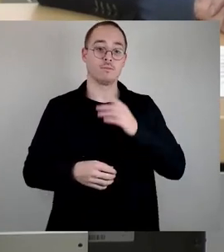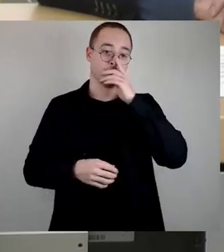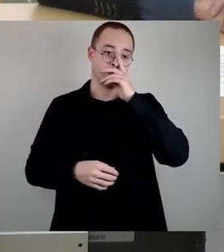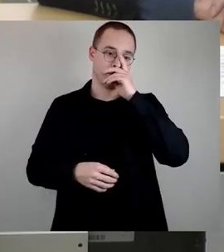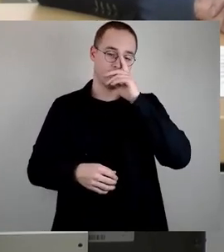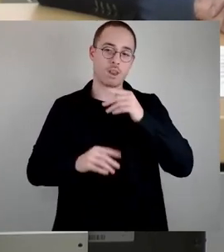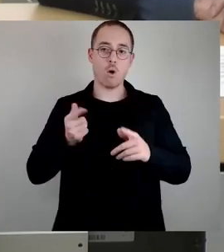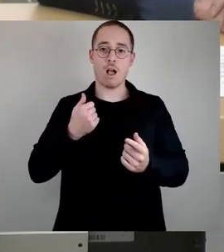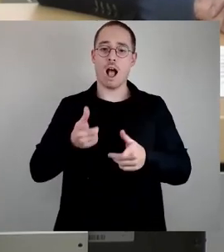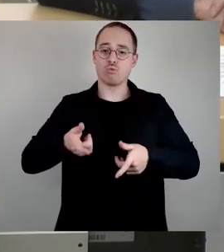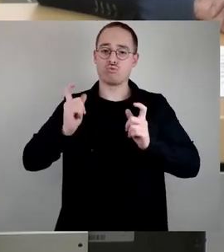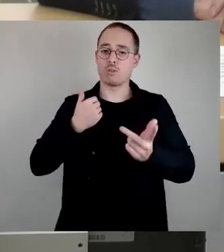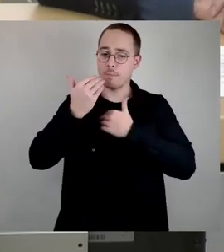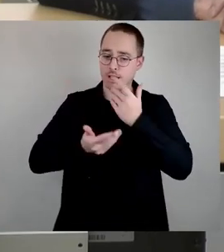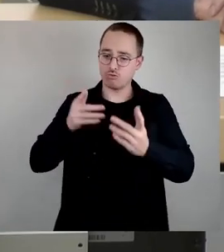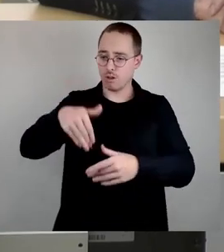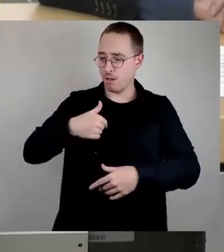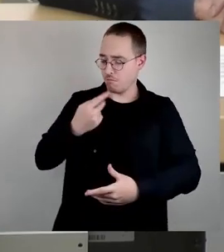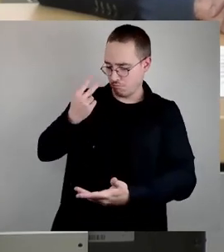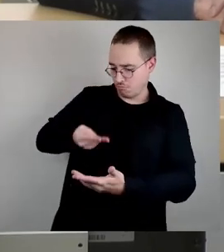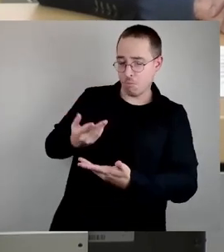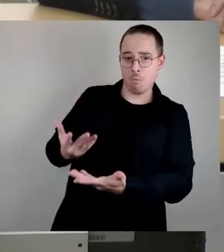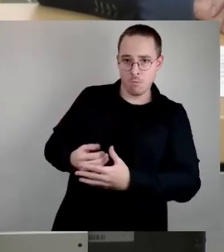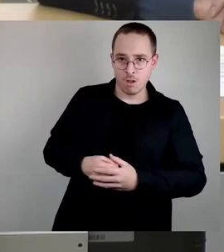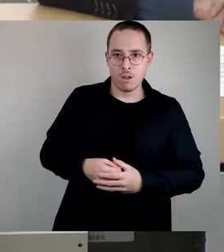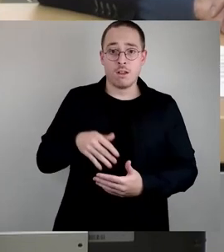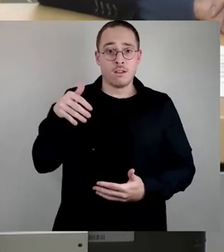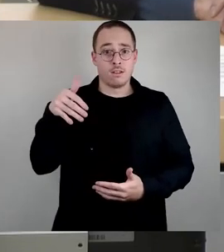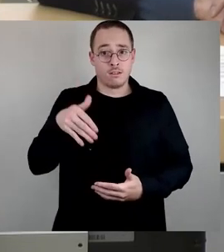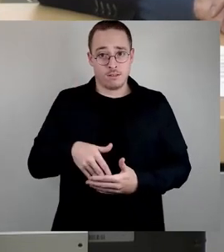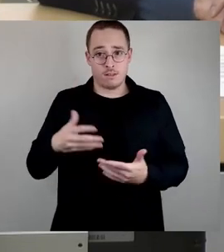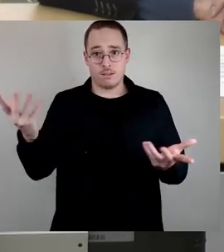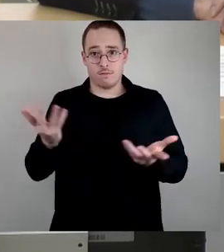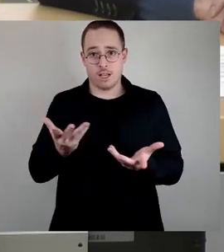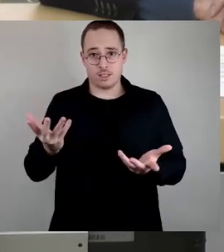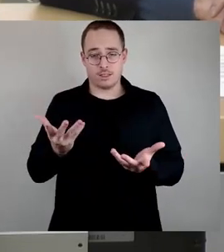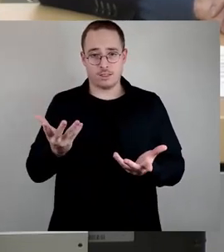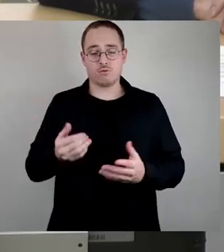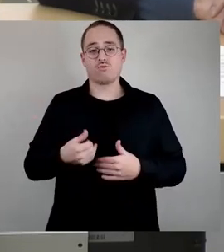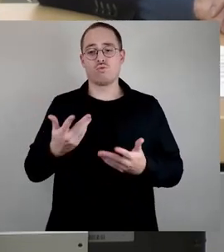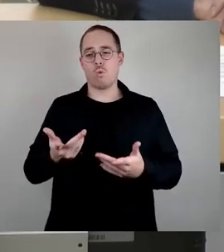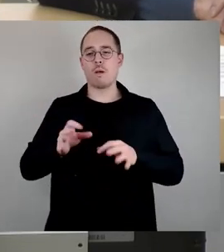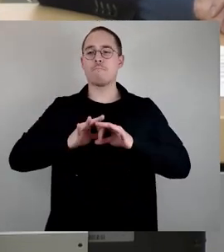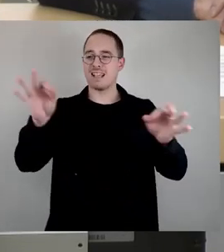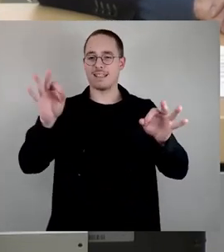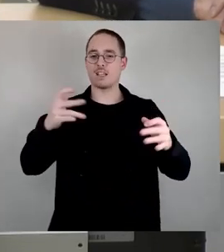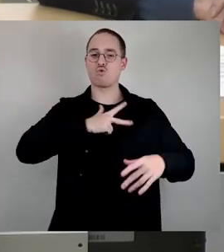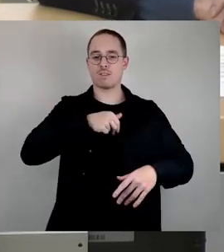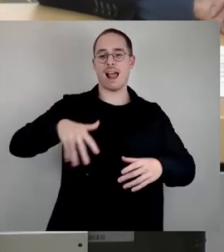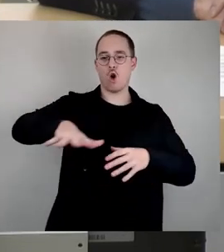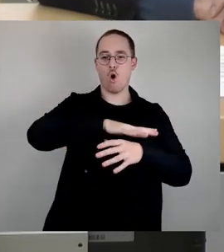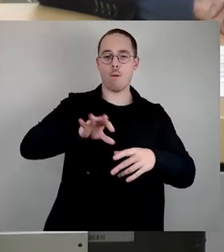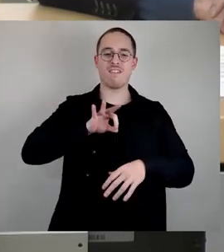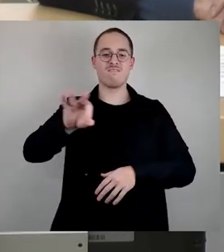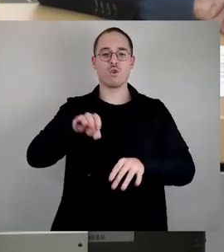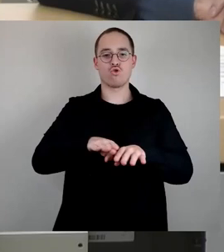Sicht, dass es sinnvoll ist, die Sozialräume in eine bessere Abstimmung mit den Grundschulbezirken zu bringen. Also da werden wir unsere Zustimmung